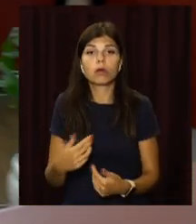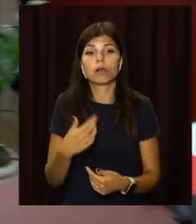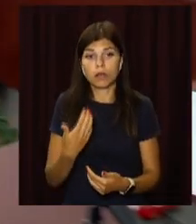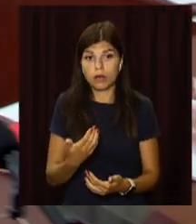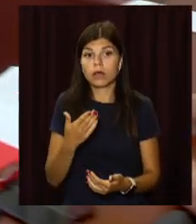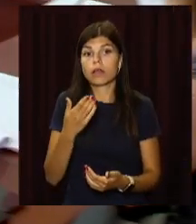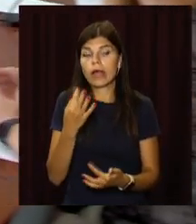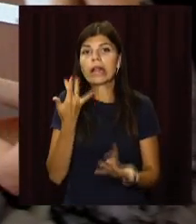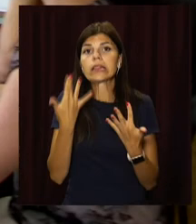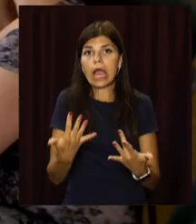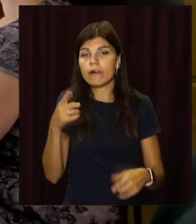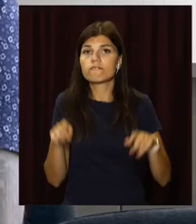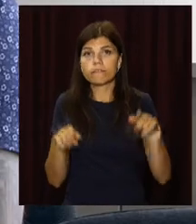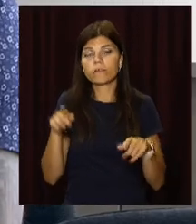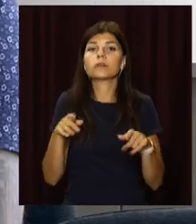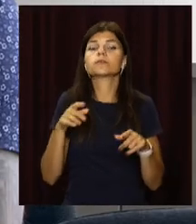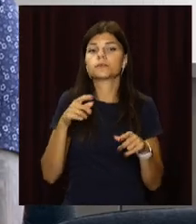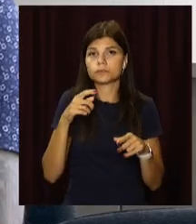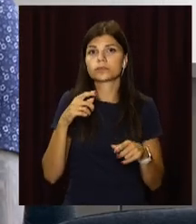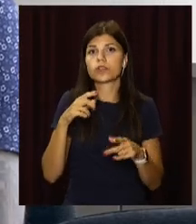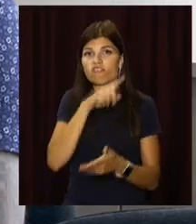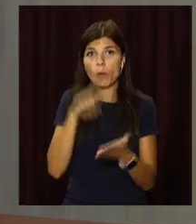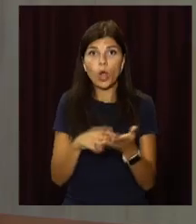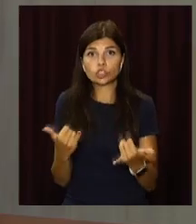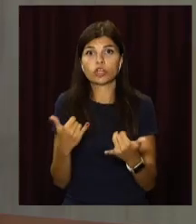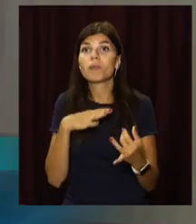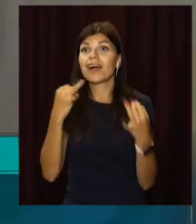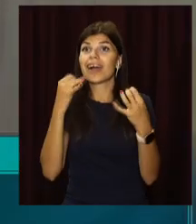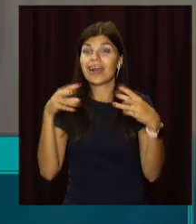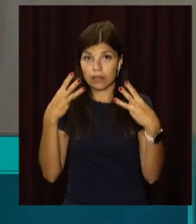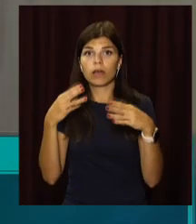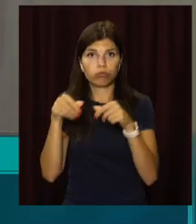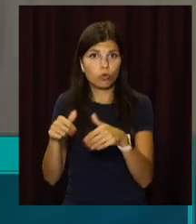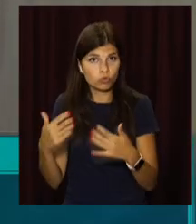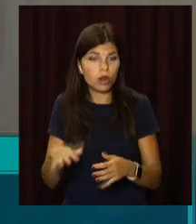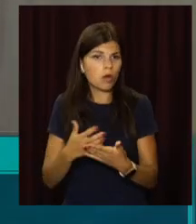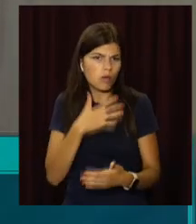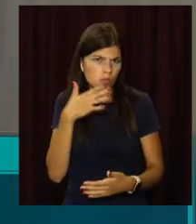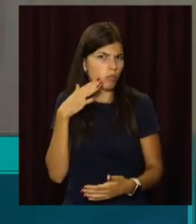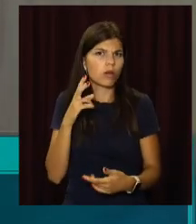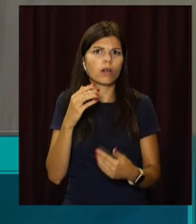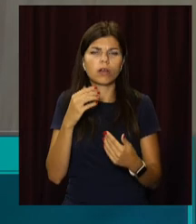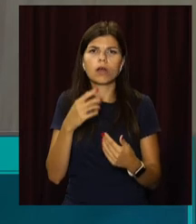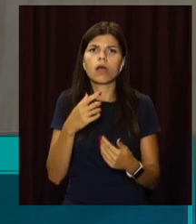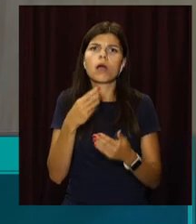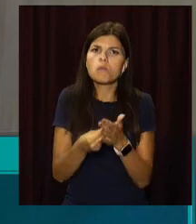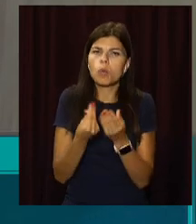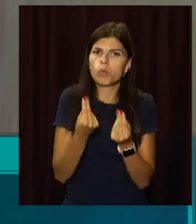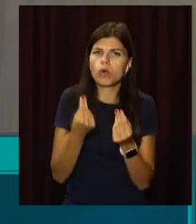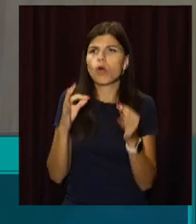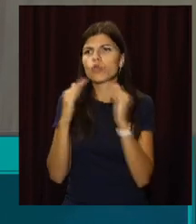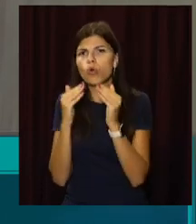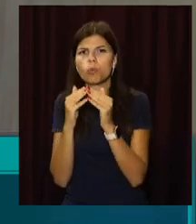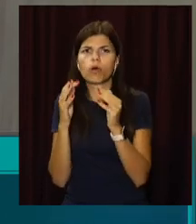Іншу – мер взяв під особистий контроль. Люди звертались в основному з питань житлово-комунального господарства та надання матеріальної допомоги. Як